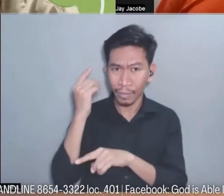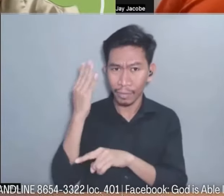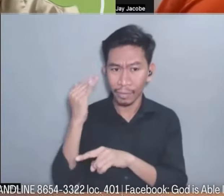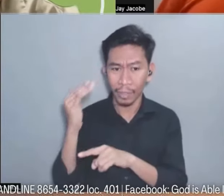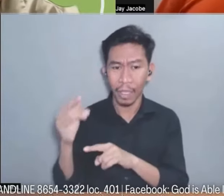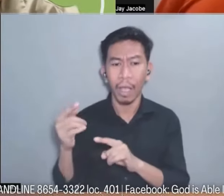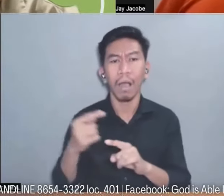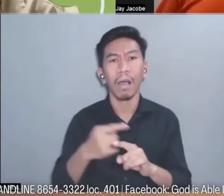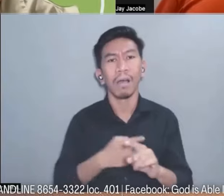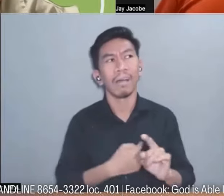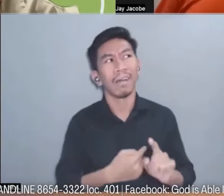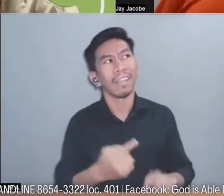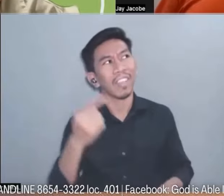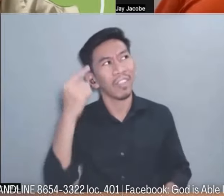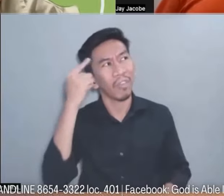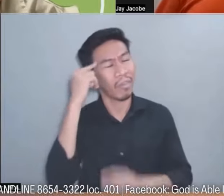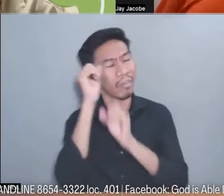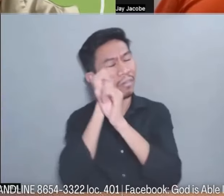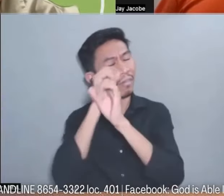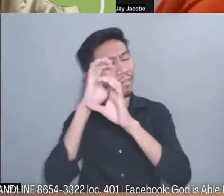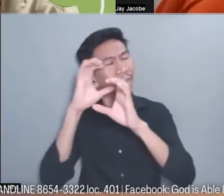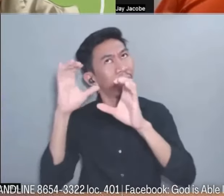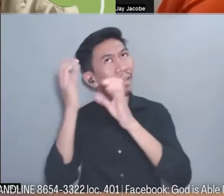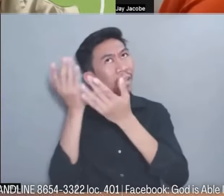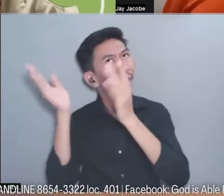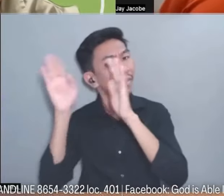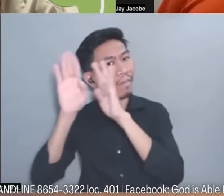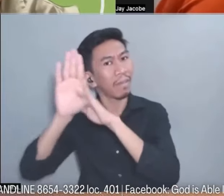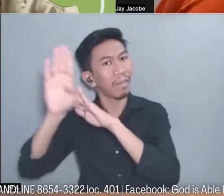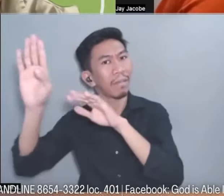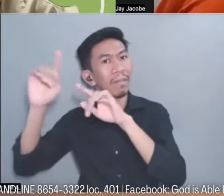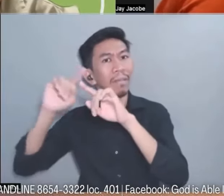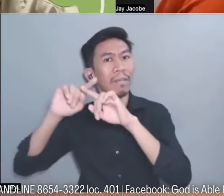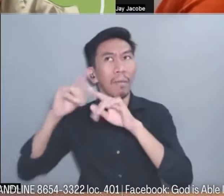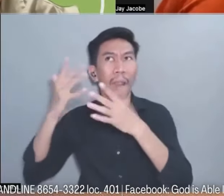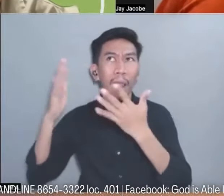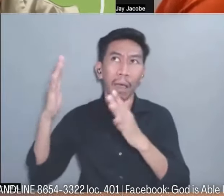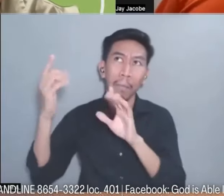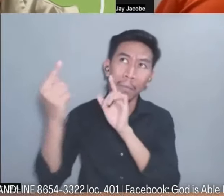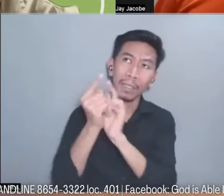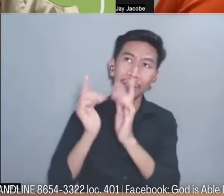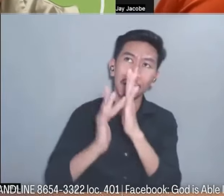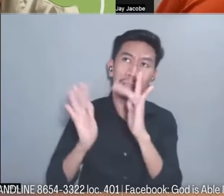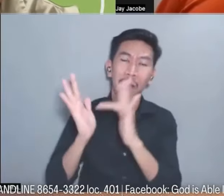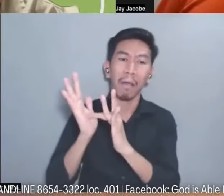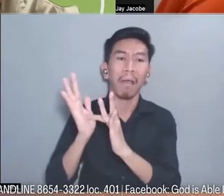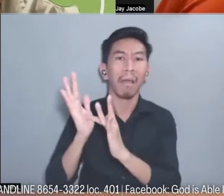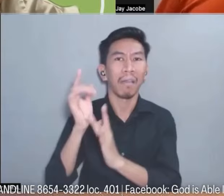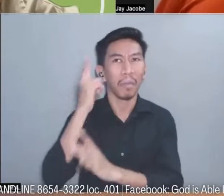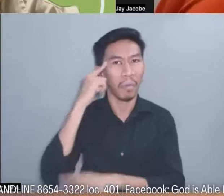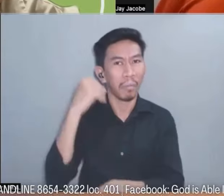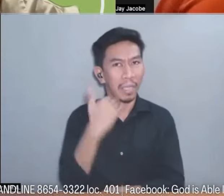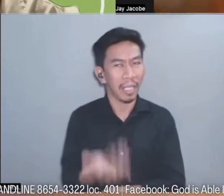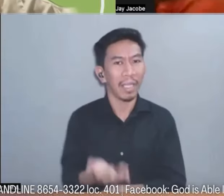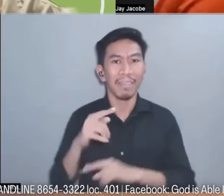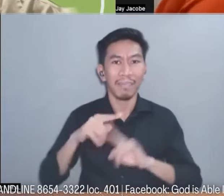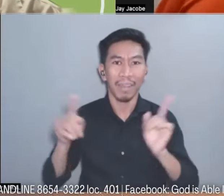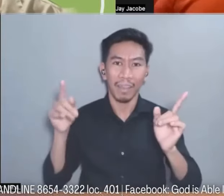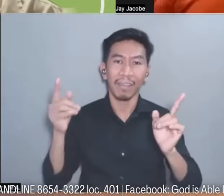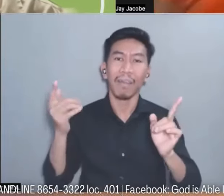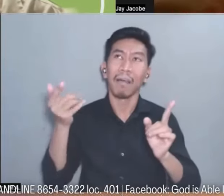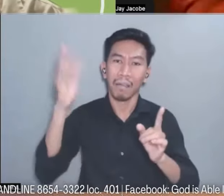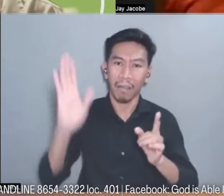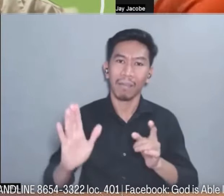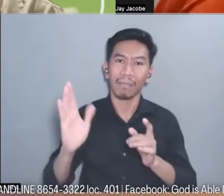Jesus Christ yun ang alam ko pero yun pala binigyan pala ako ng kakataon ng Lord na mabuhay na maghuli yun yung una